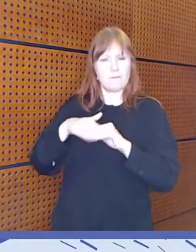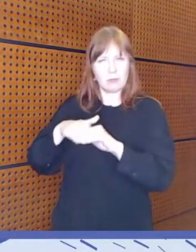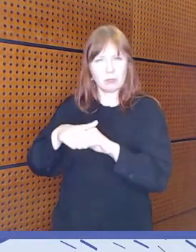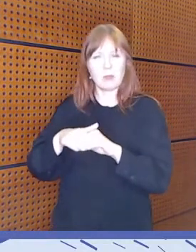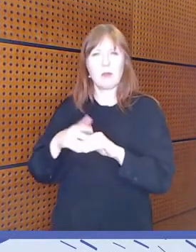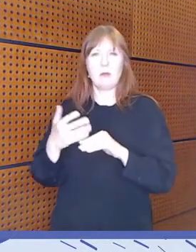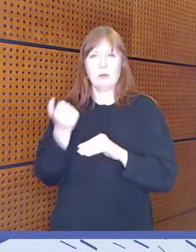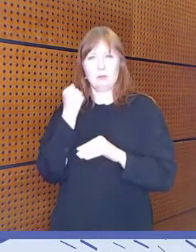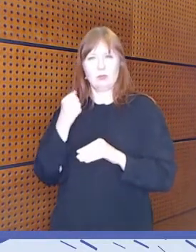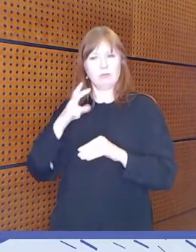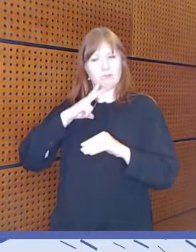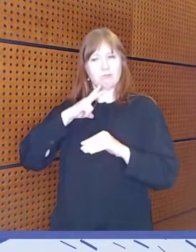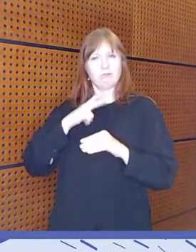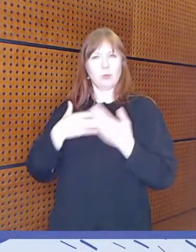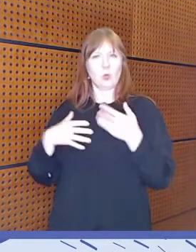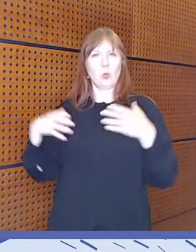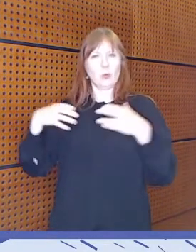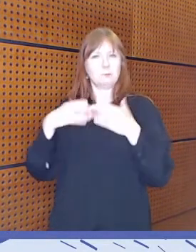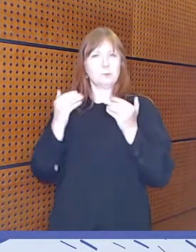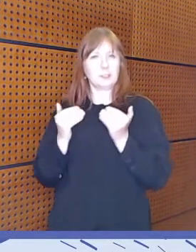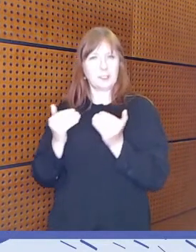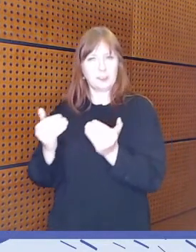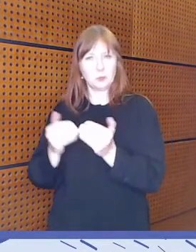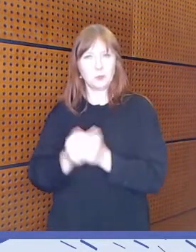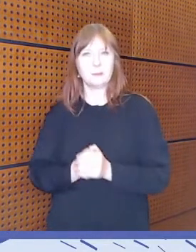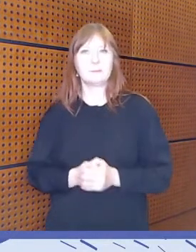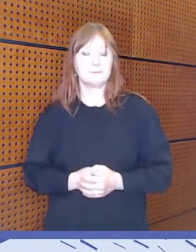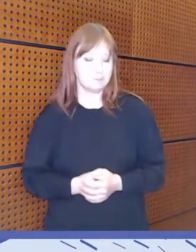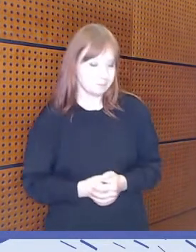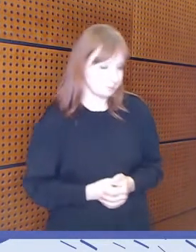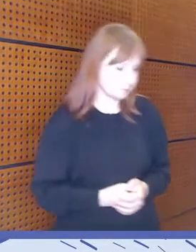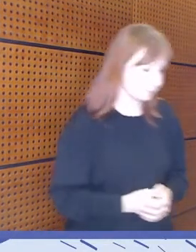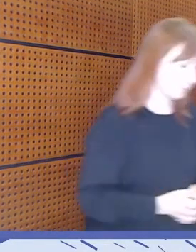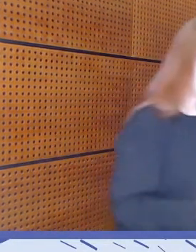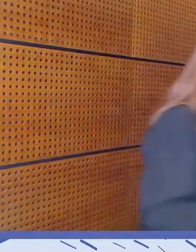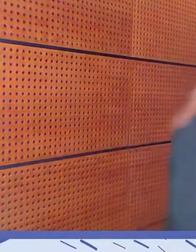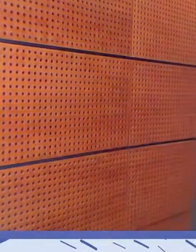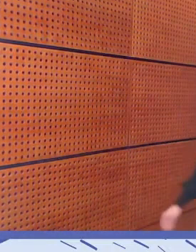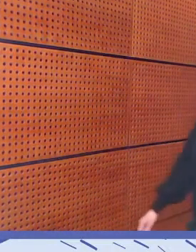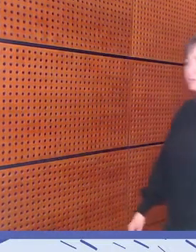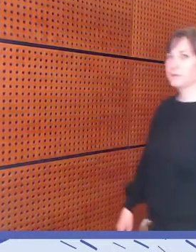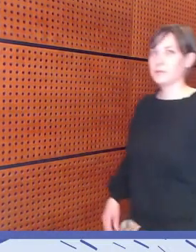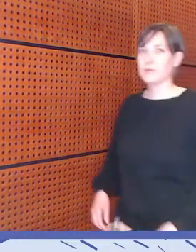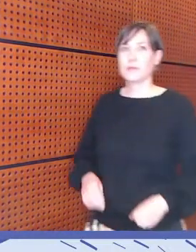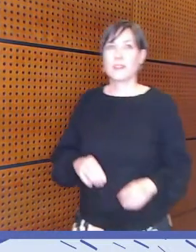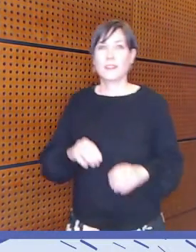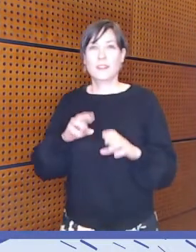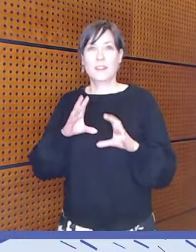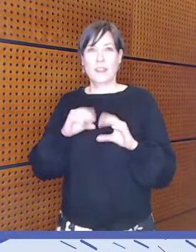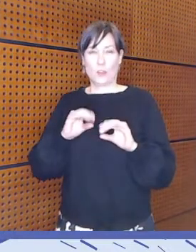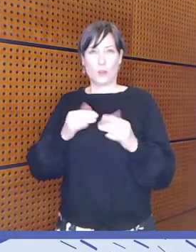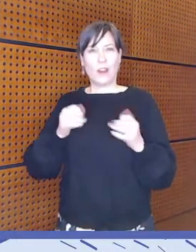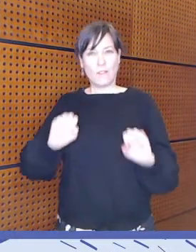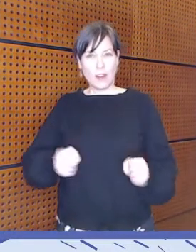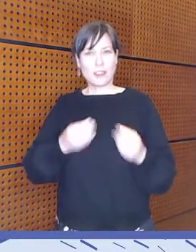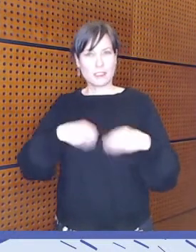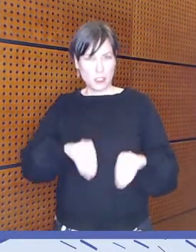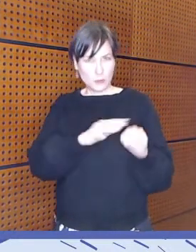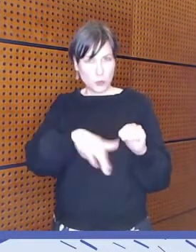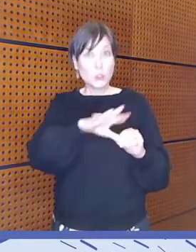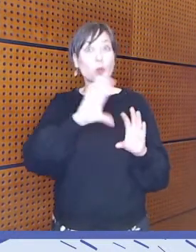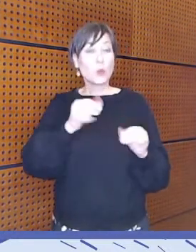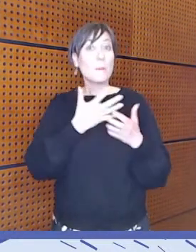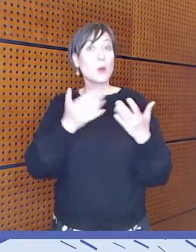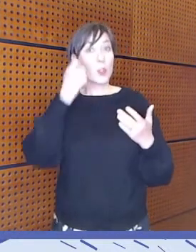kehittyä siellä työyhteisössä. Kyllä. Ja siellä varhaiskasvatuksessa niin kun siellä näkyy monikulttuurisuustaus, että siellä